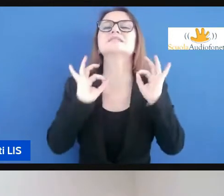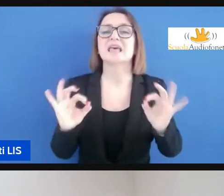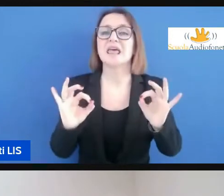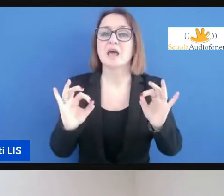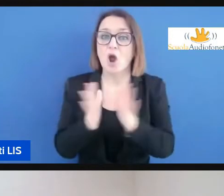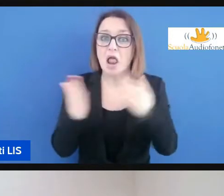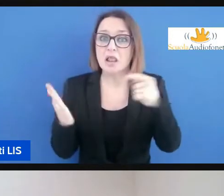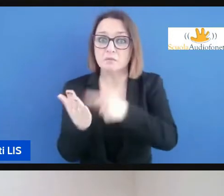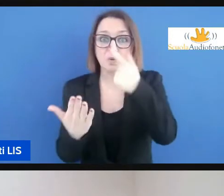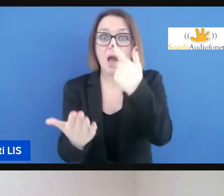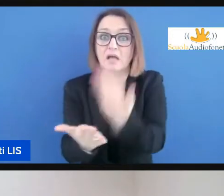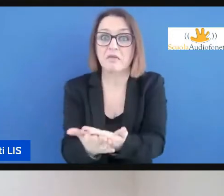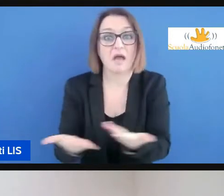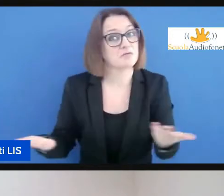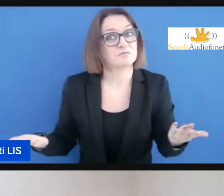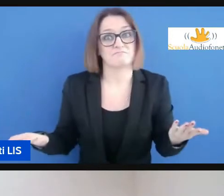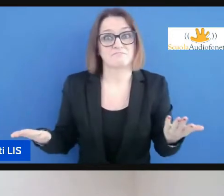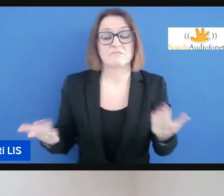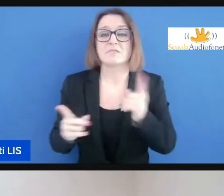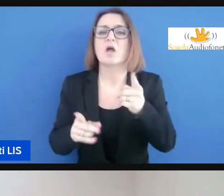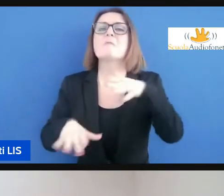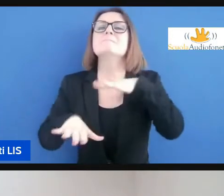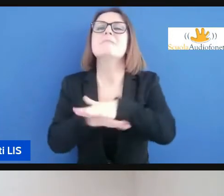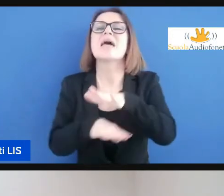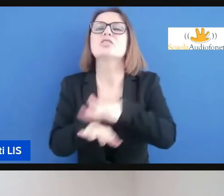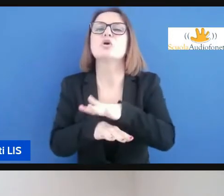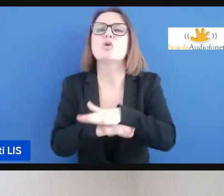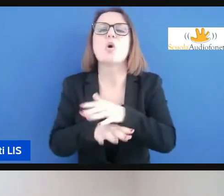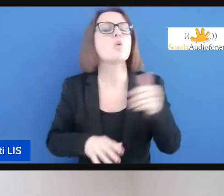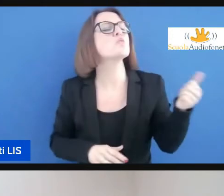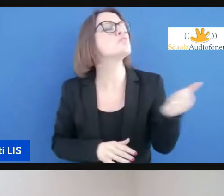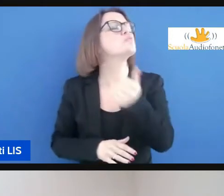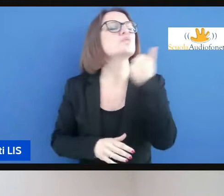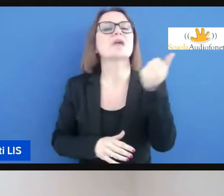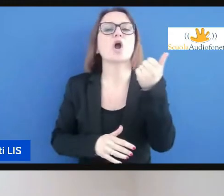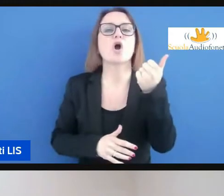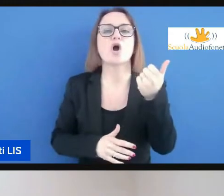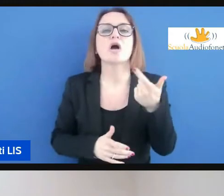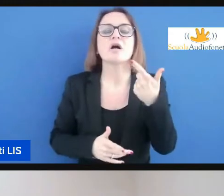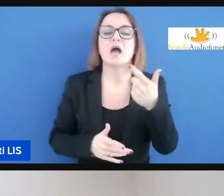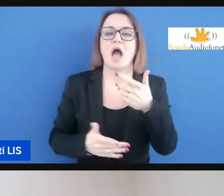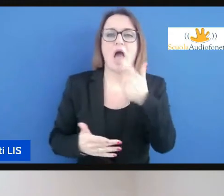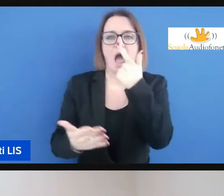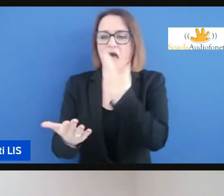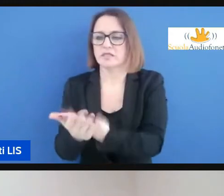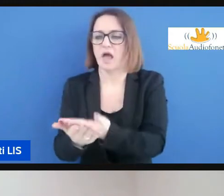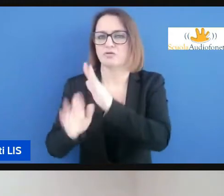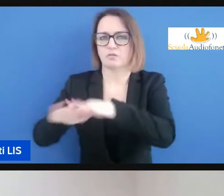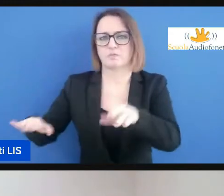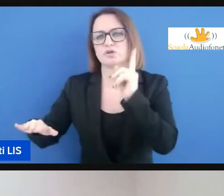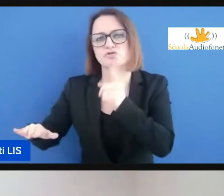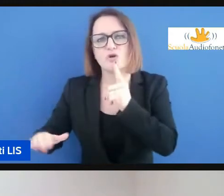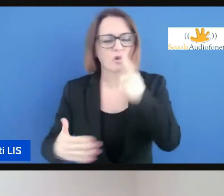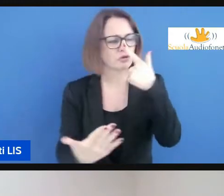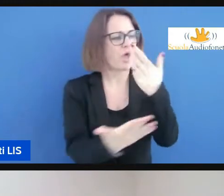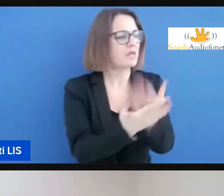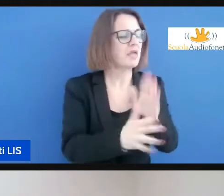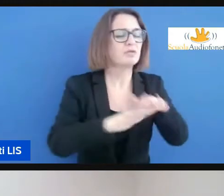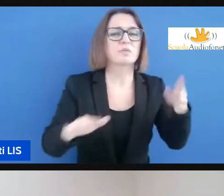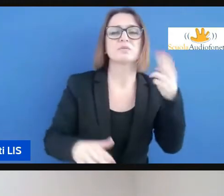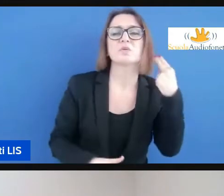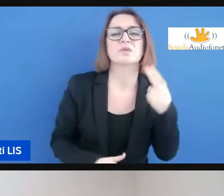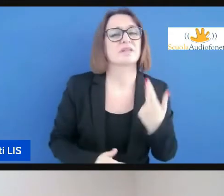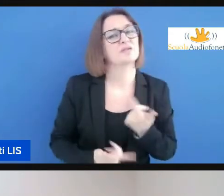né per insegnare l'italiano a un bambino sordo né per insegnarlo ad un bambino udente ci